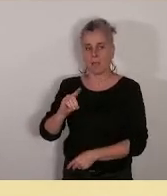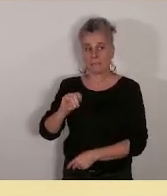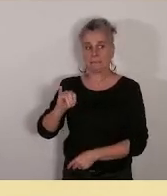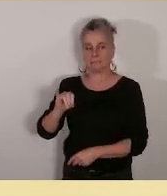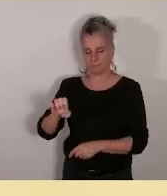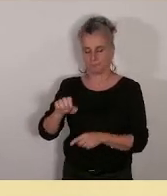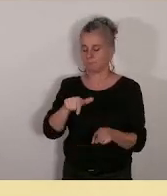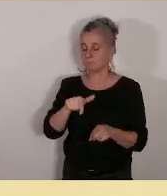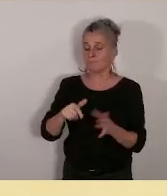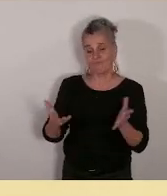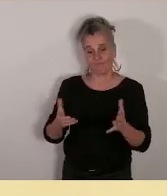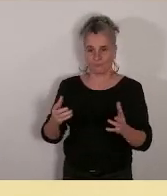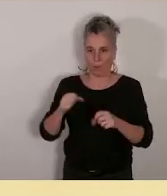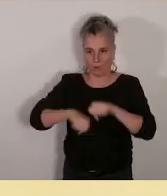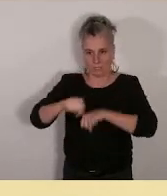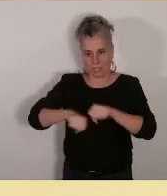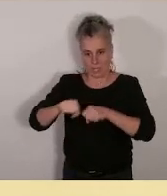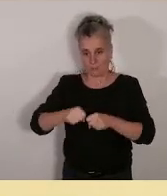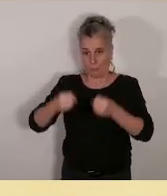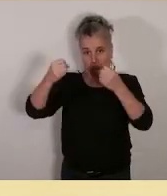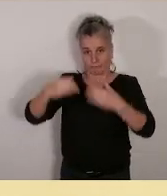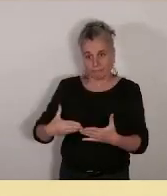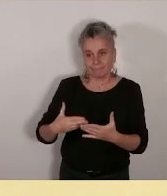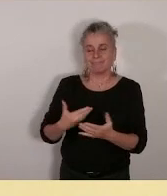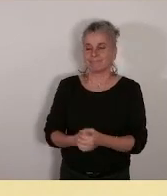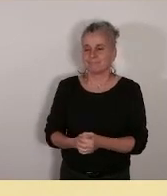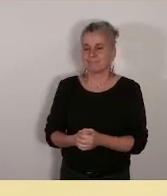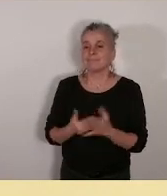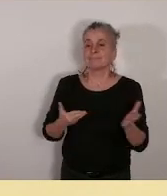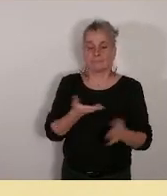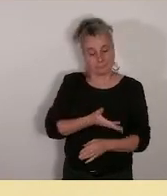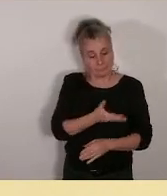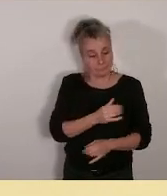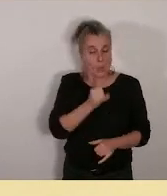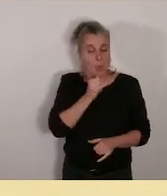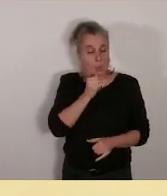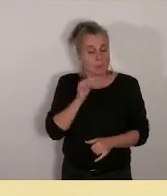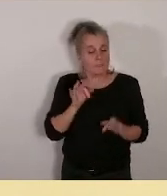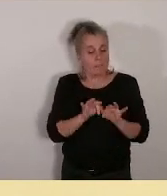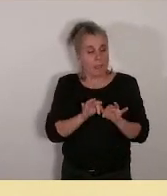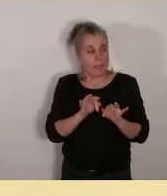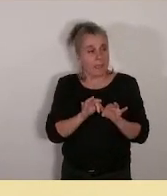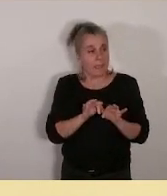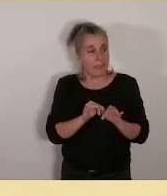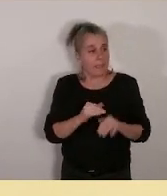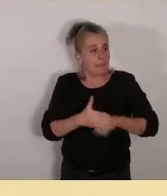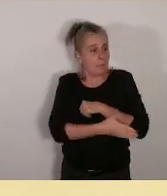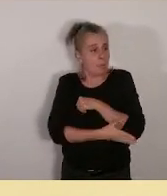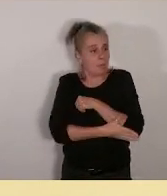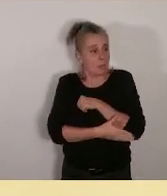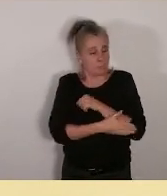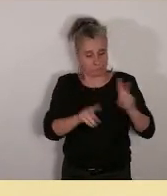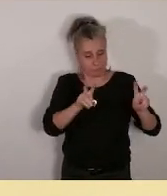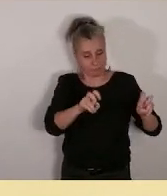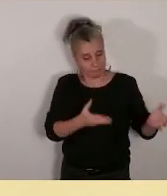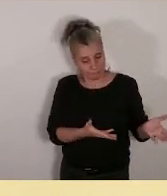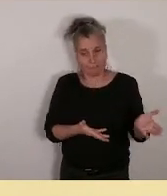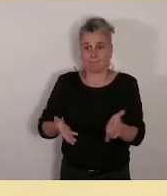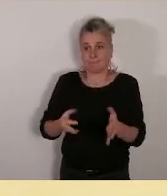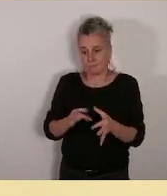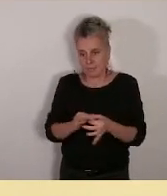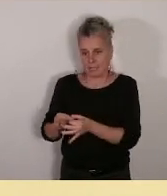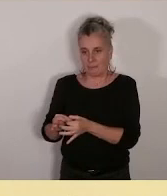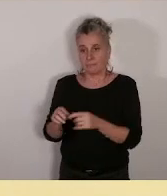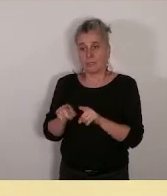isolées. Nous allons organiser une rencontre avec l'association des petits frères des pauvres et madame Bécart à la commission du mois de mars pour sa